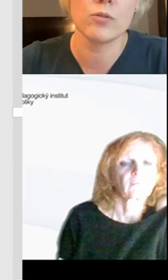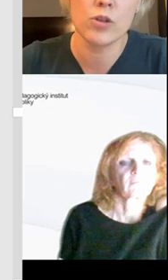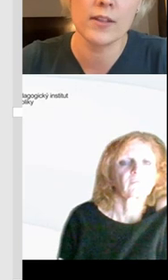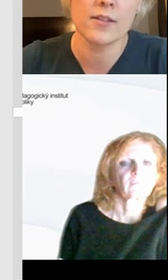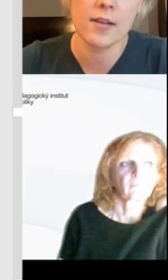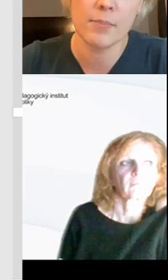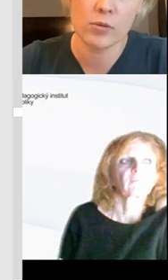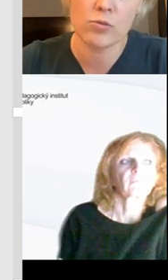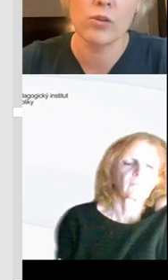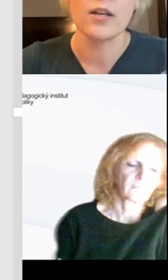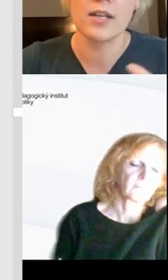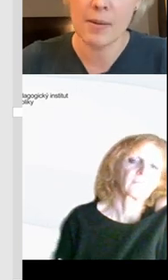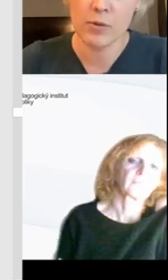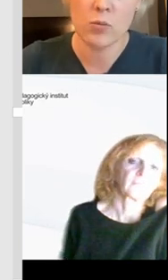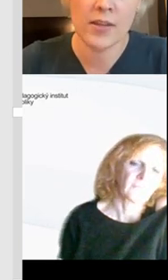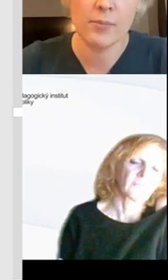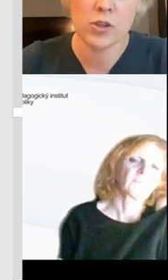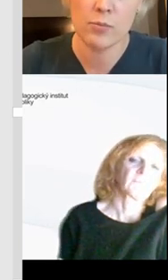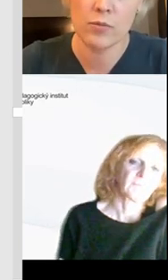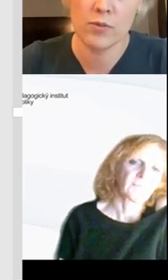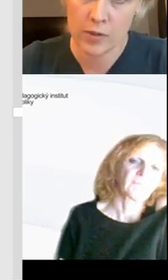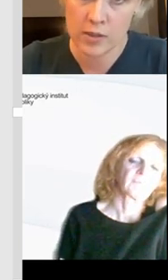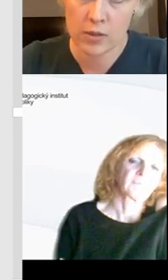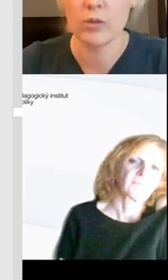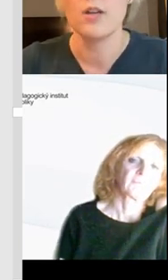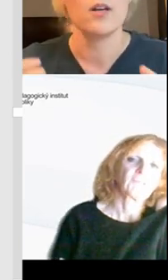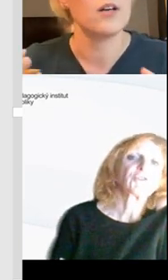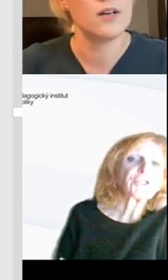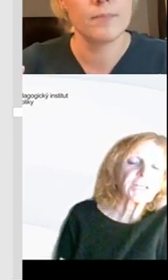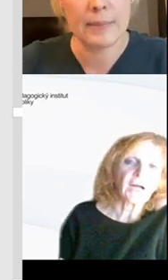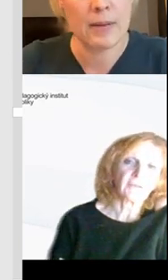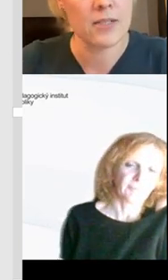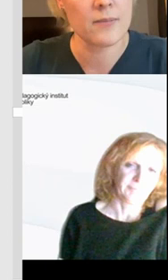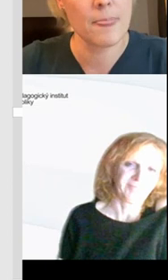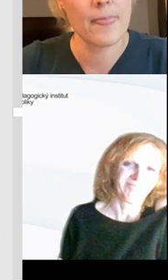o běžném uživatelském procesu, kdy mám dokument a potřebuju ho vytisknout.